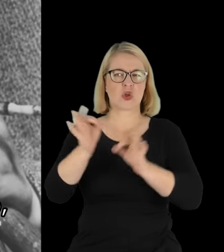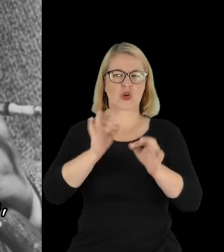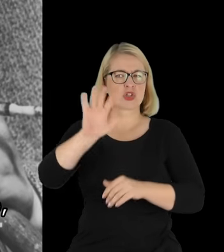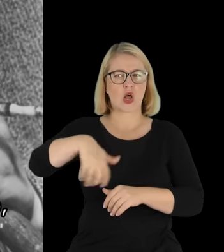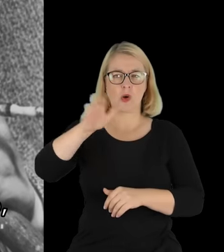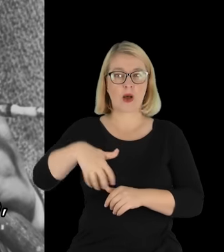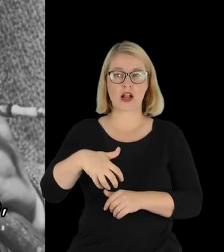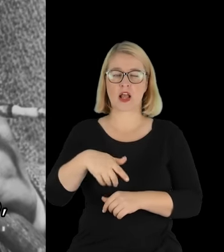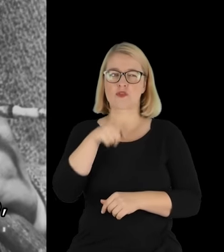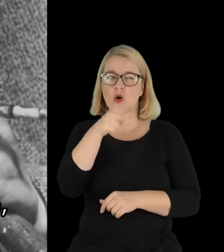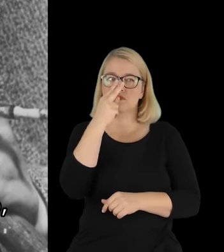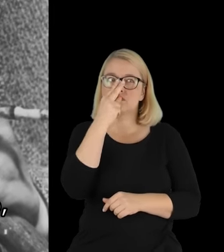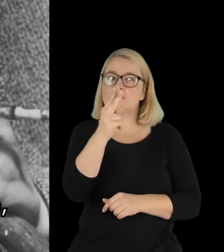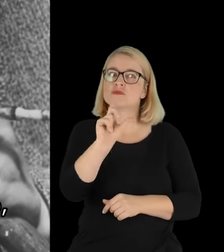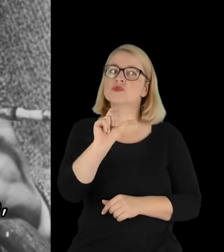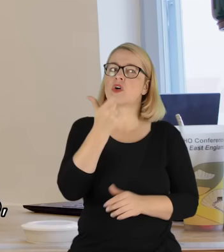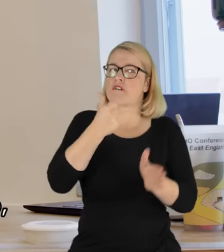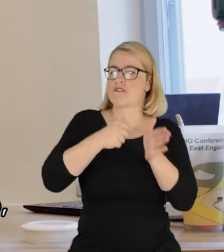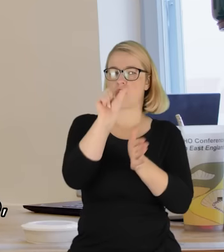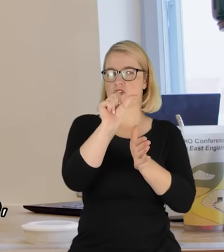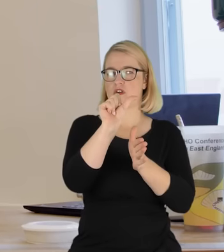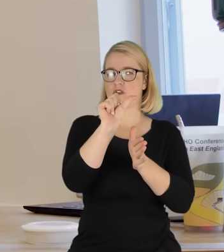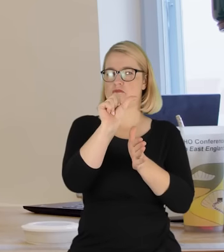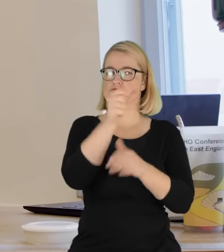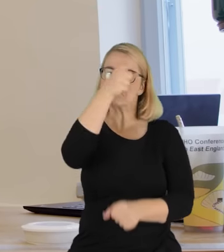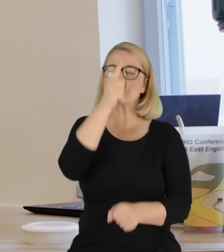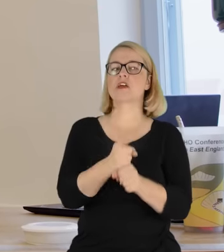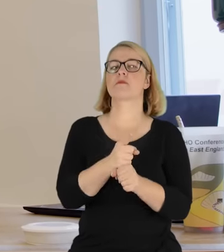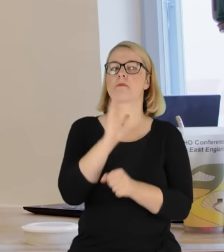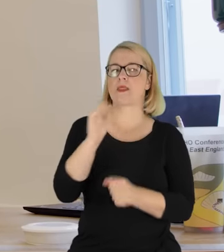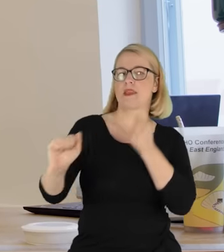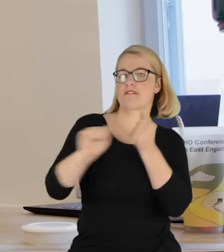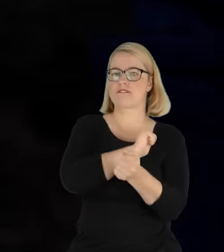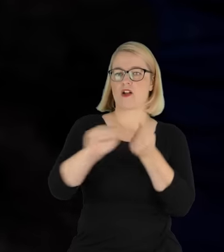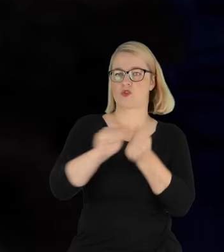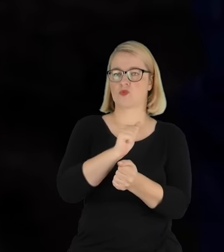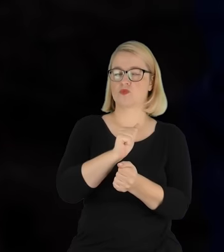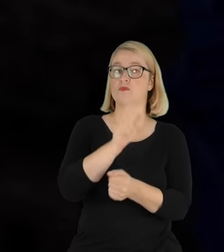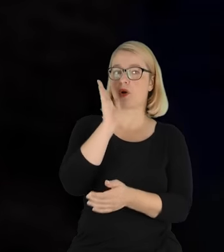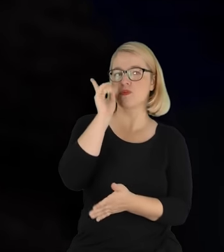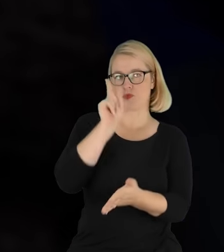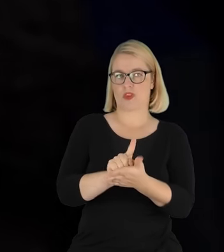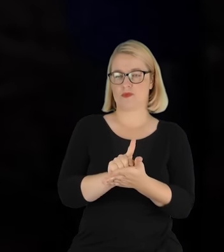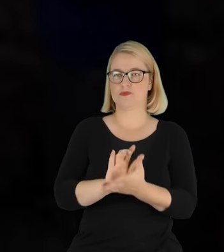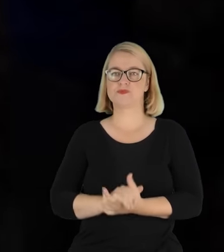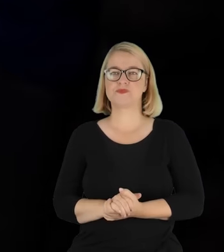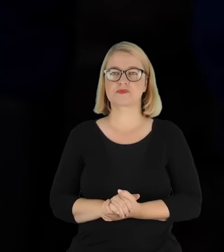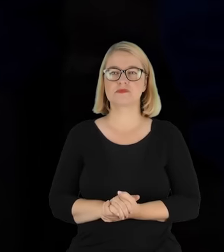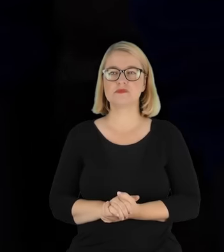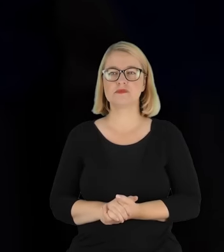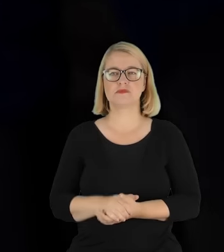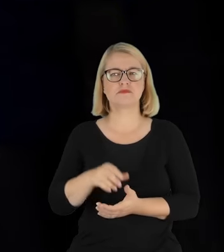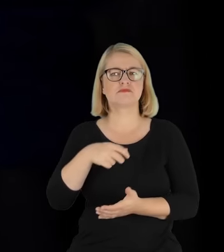zobaczył w nich coś unikatowego, to postanawiał się o to zawalczyć. i udało mu się. Przechodząc przez te stare,